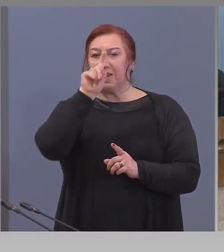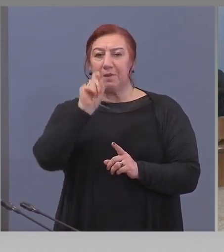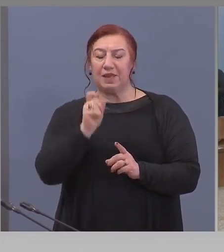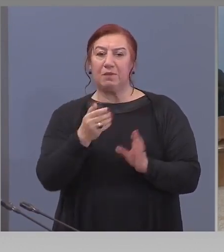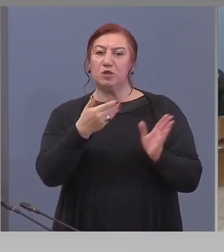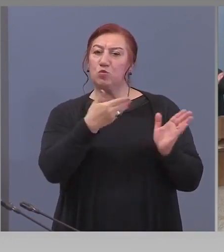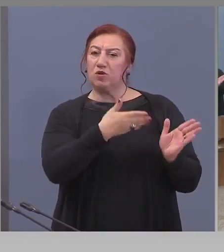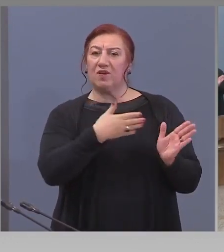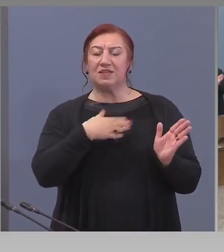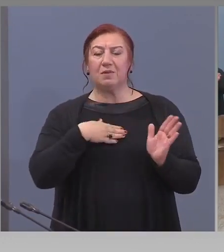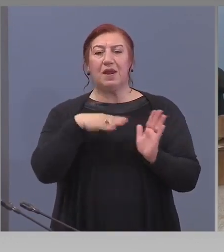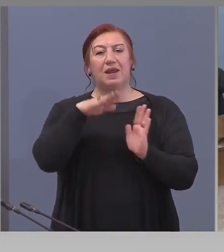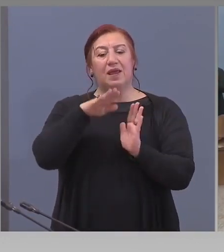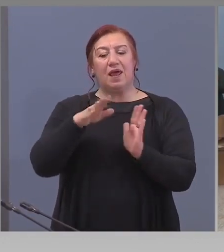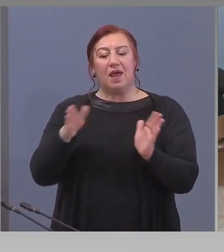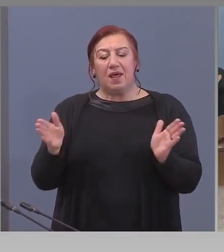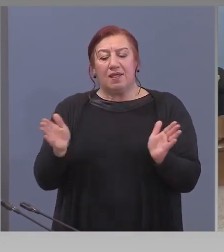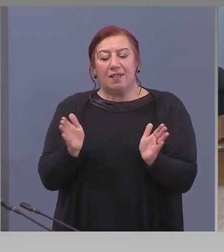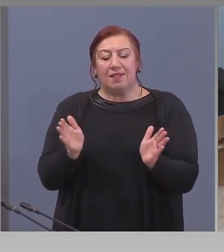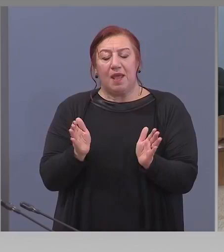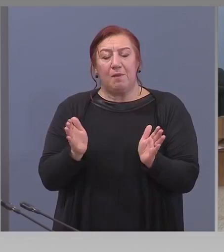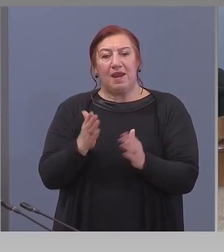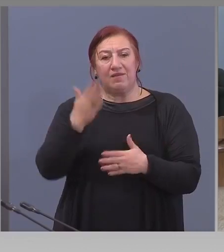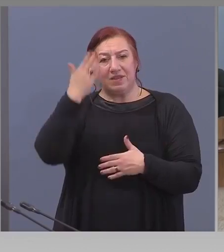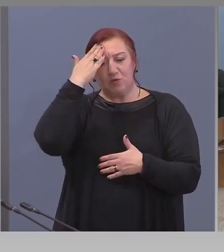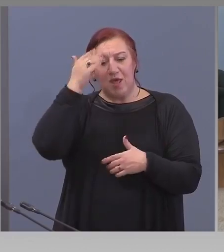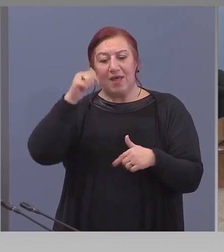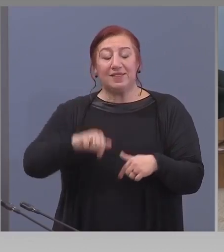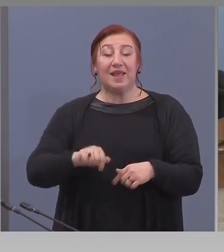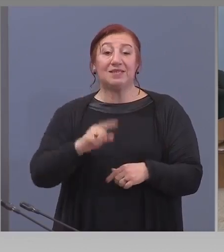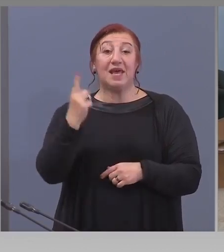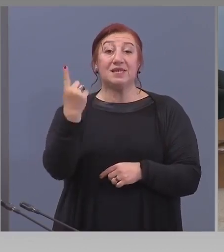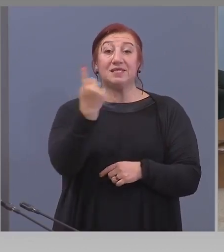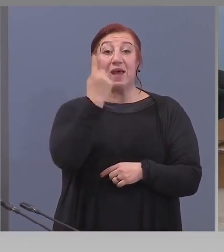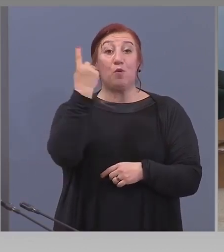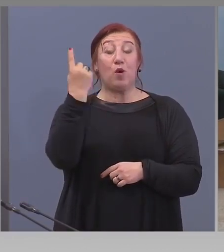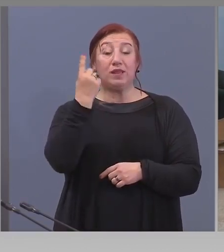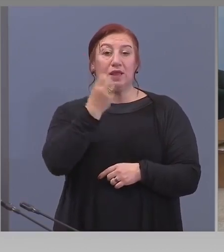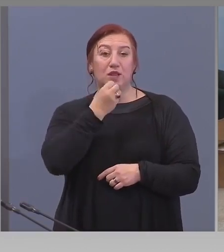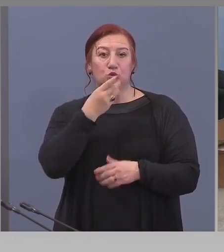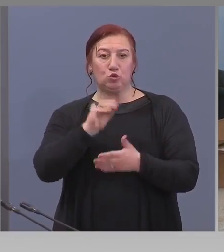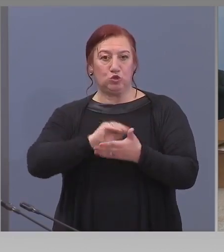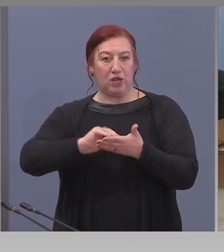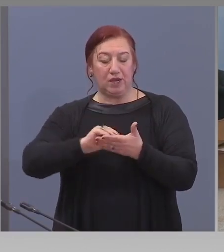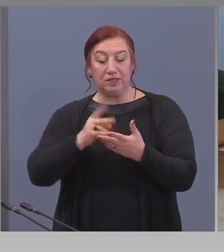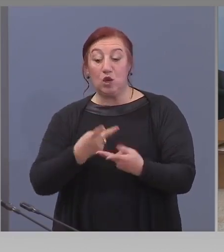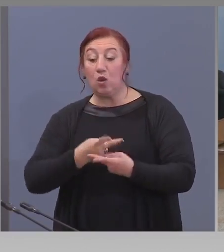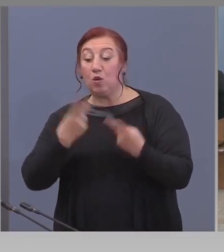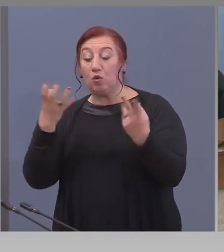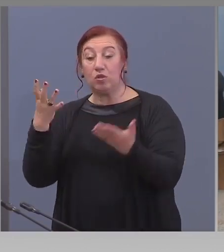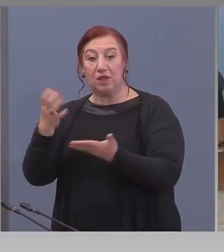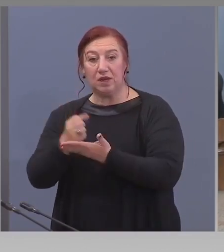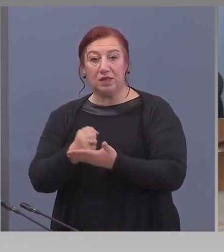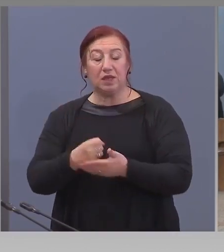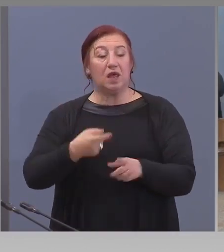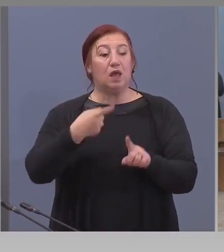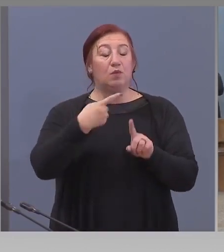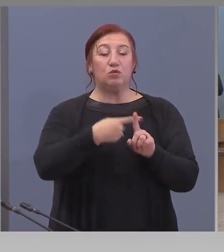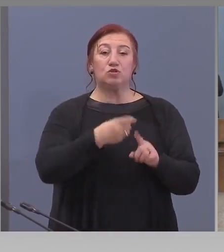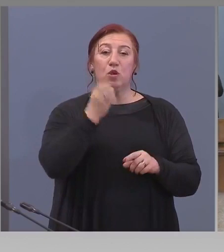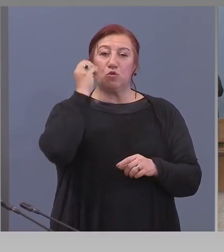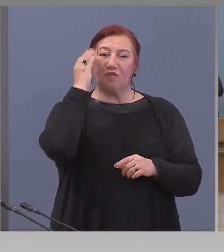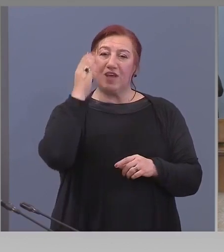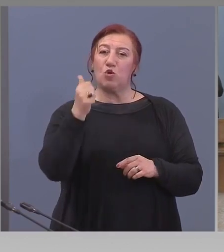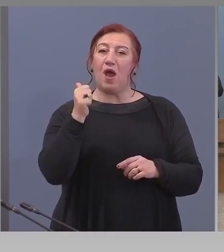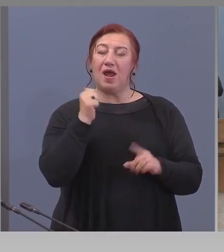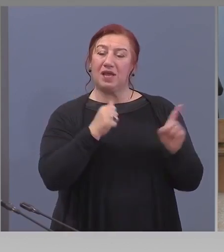намаляване на заболеваемостта, след като днес има един регистриран случай. И към професора Аргирова, ако може да ни заде